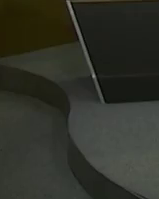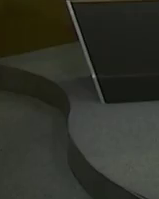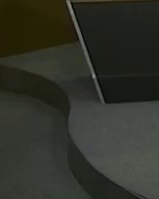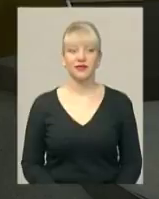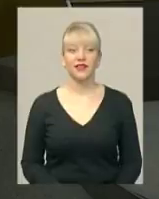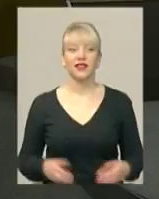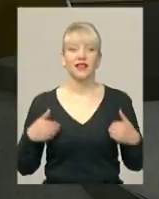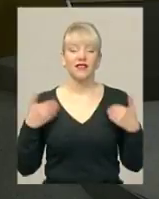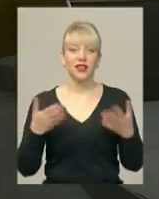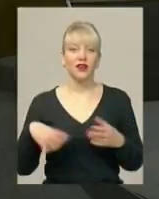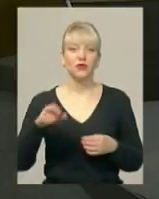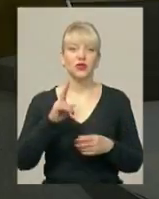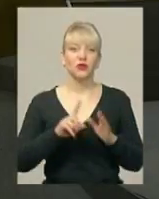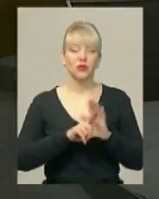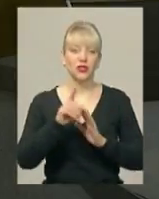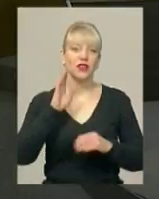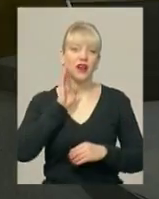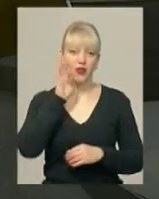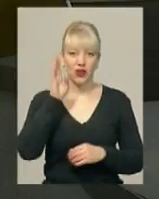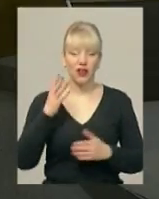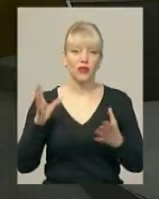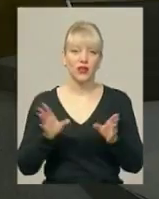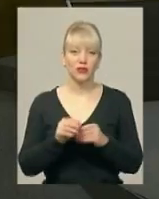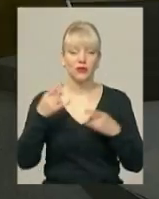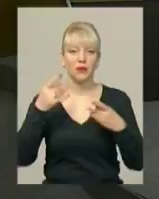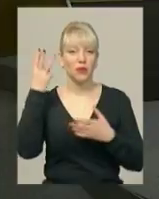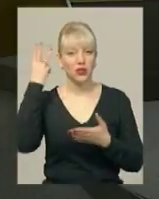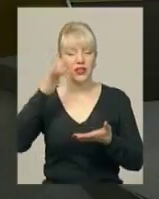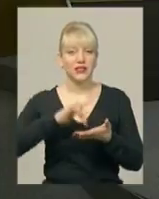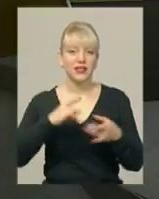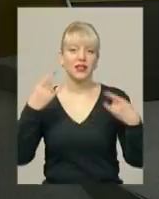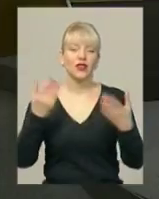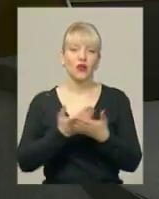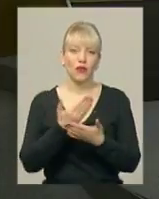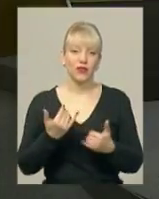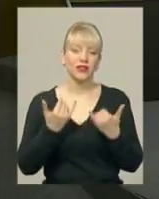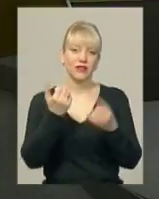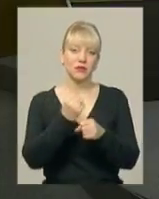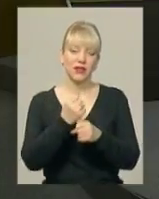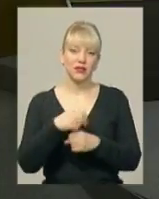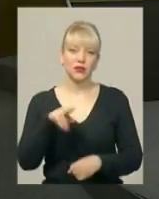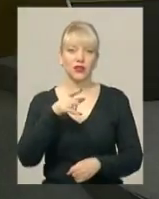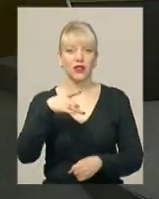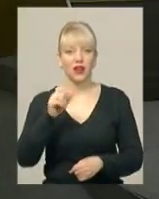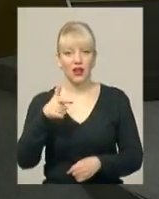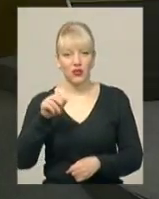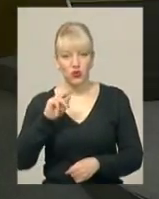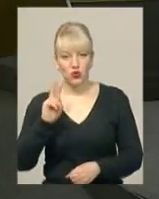Вітаємо усіх, хто розпочинає ранок разом із телеканалом «Поділля Центр» в ефірі новини. У студії Надія Драганчук та Оксана Фіновська.